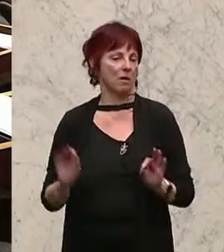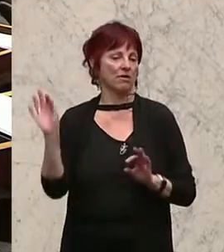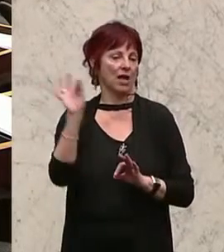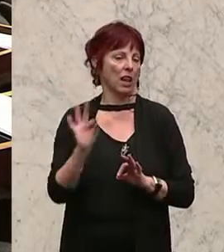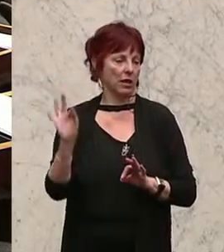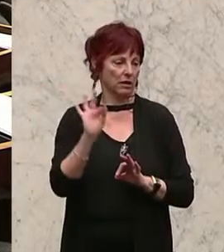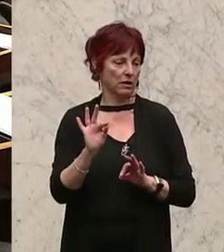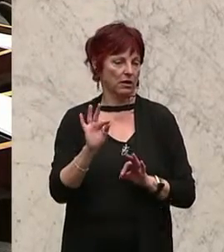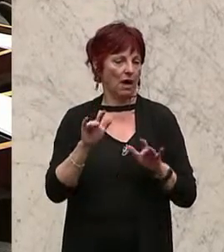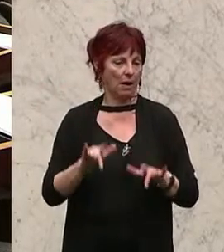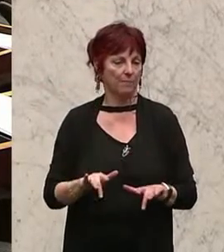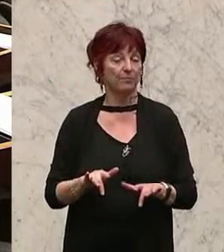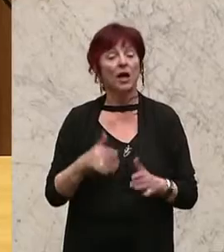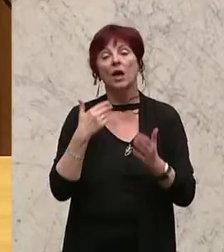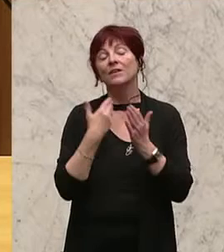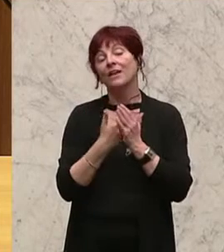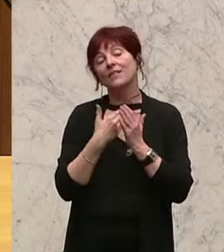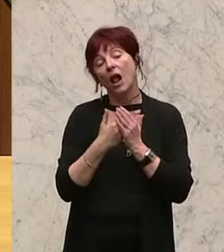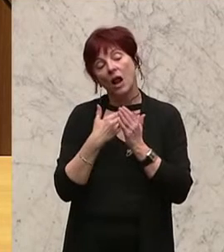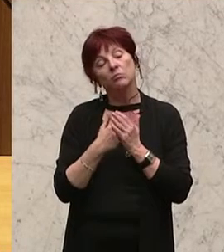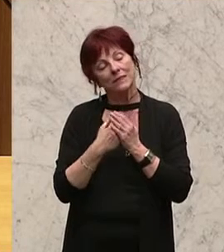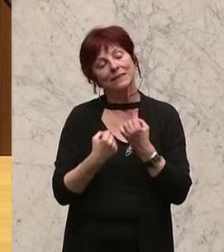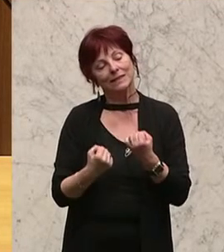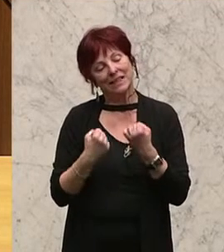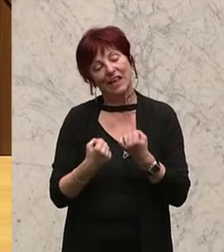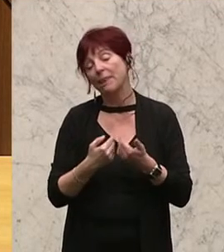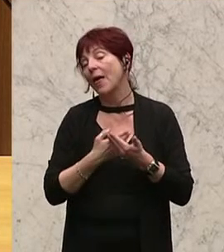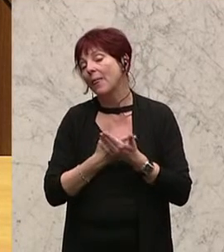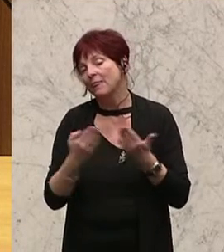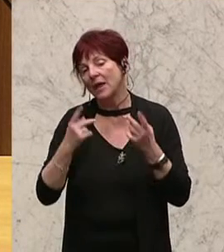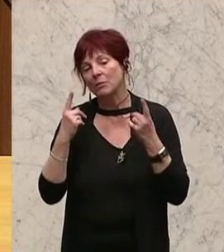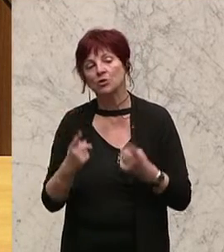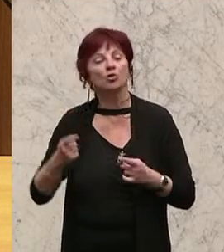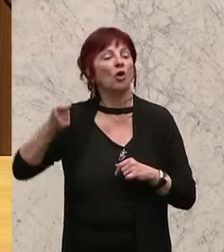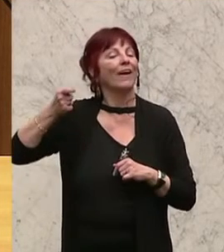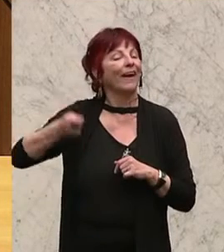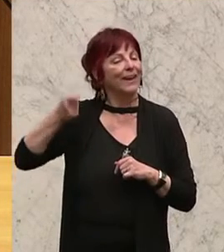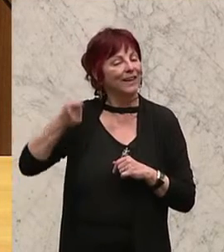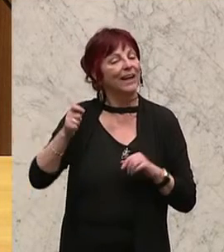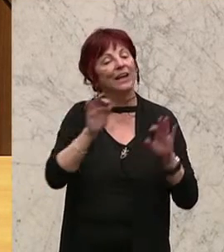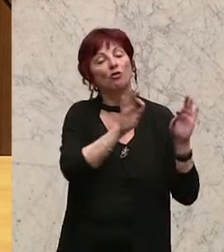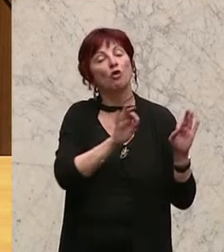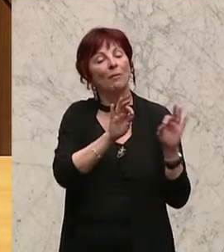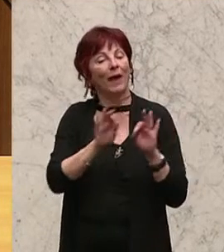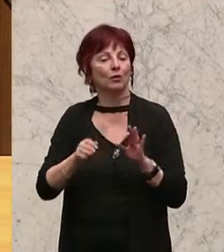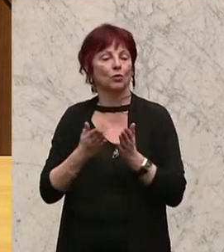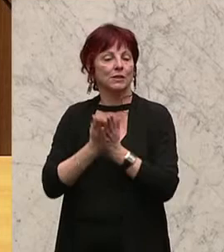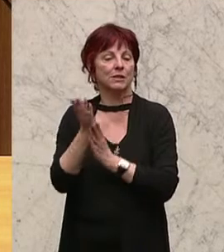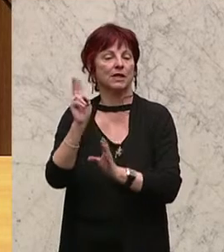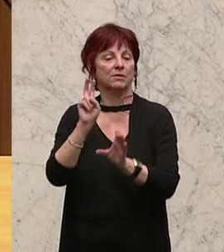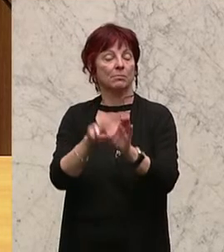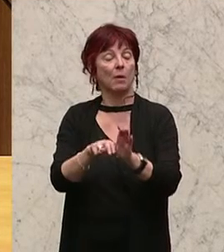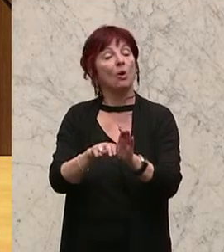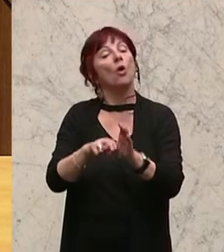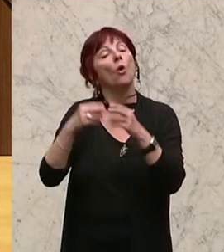Daher wird nunmehr sichergestellt, dass niemand in den richterlichen Vorbereitungsdienst aufgenommen werden kann, der wegen einer mit